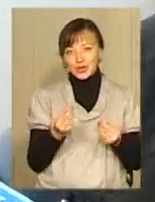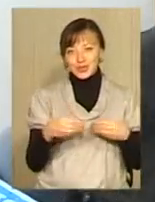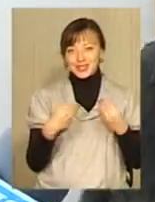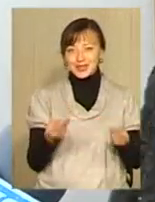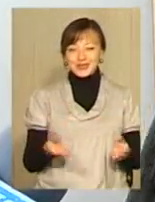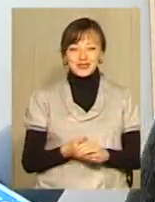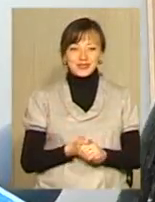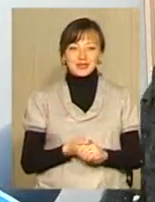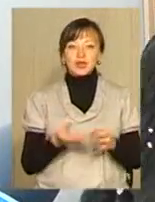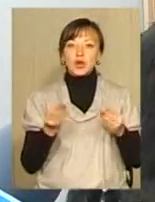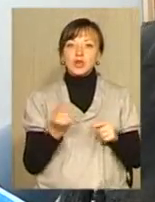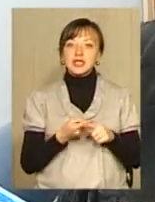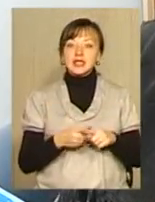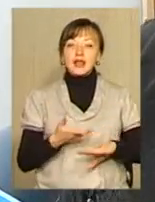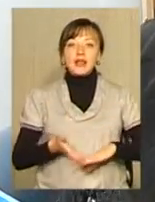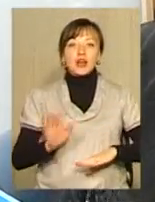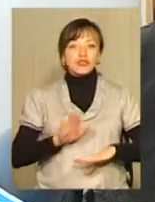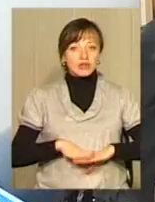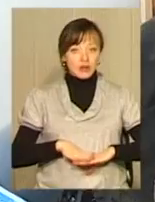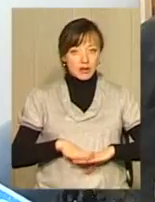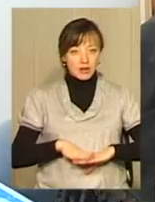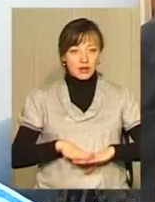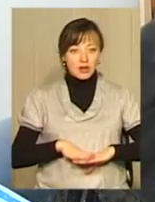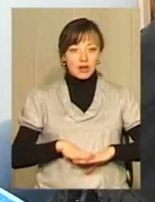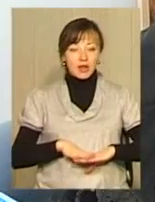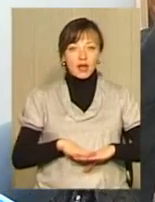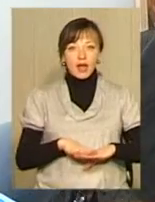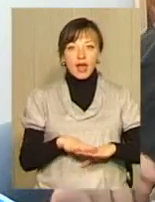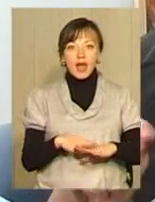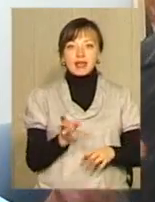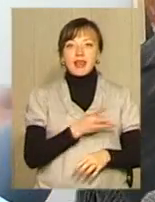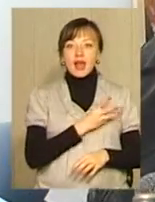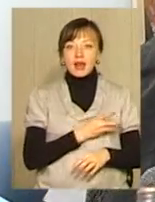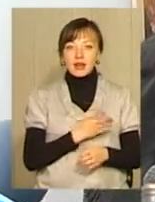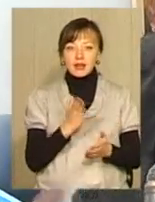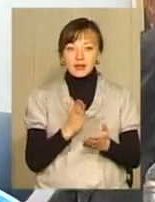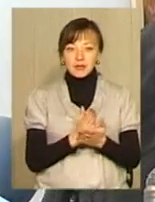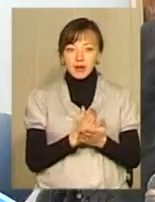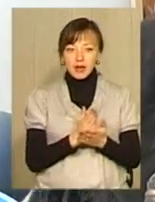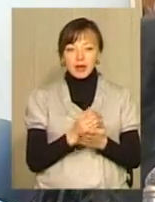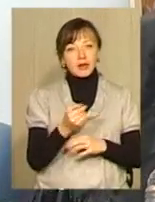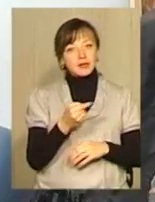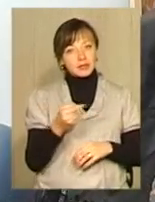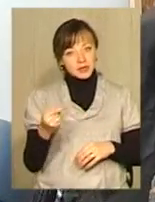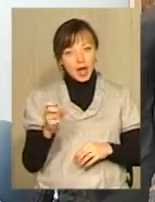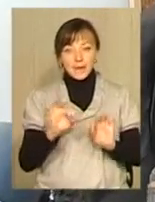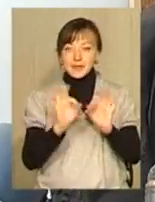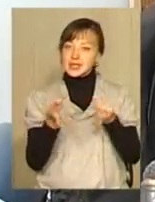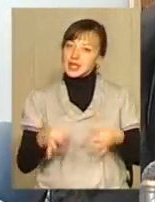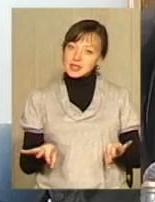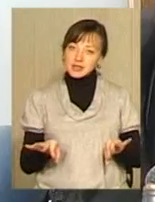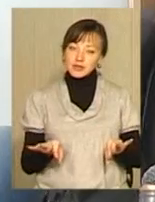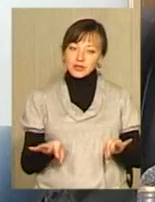дають. Гроші – це тяжка енергія, яка має мінус, а мистецтво